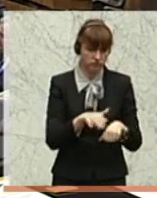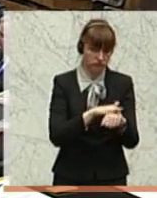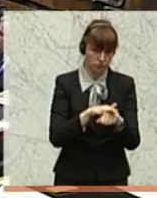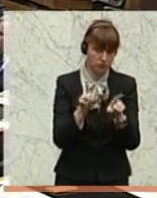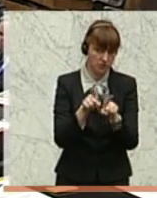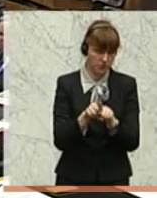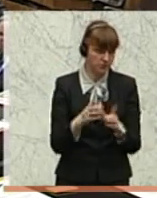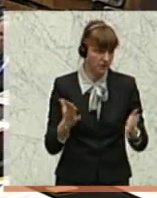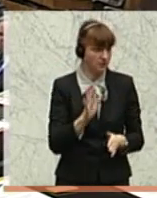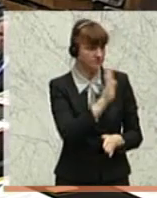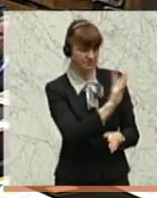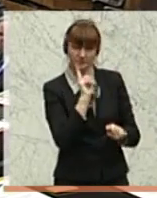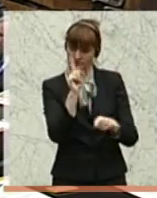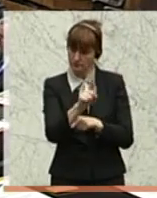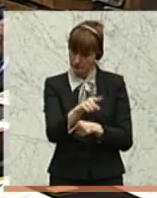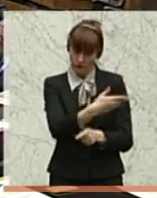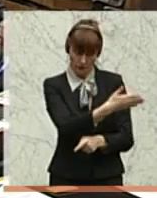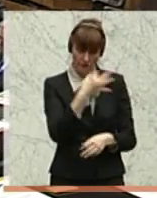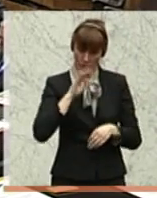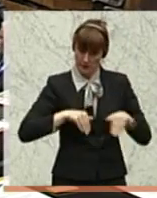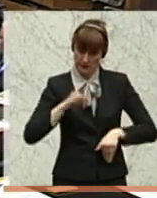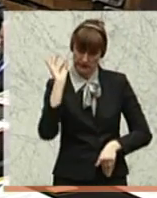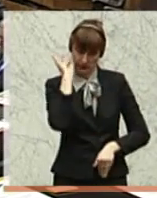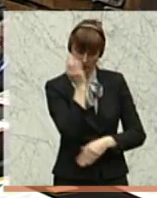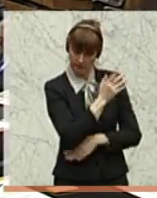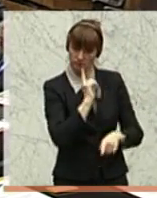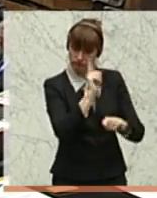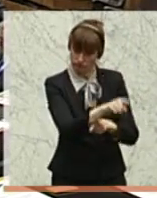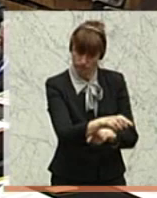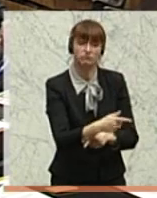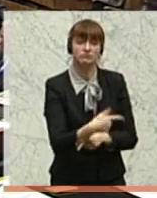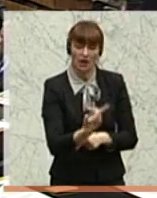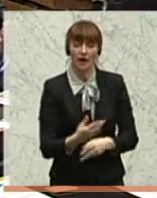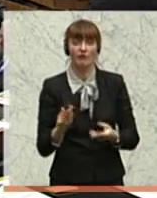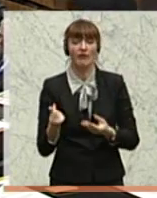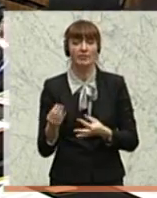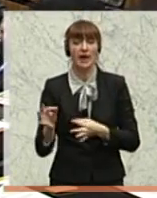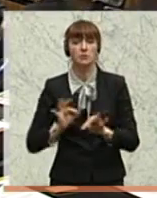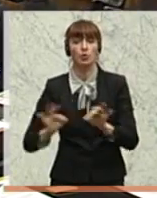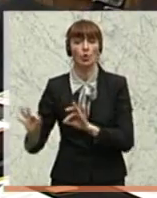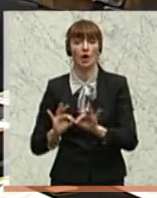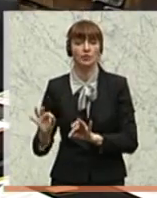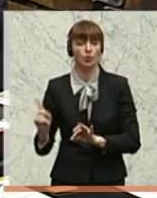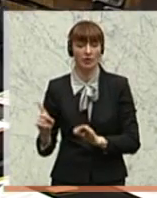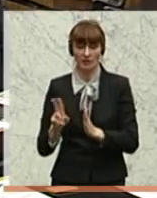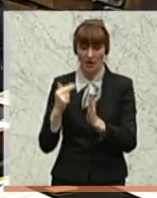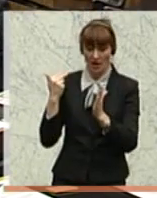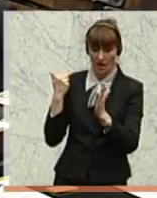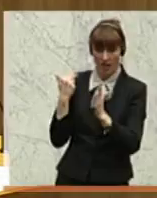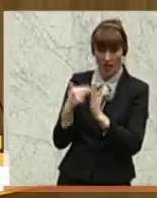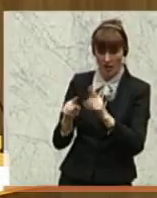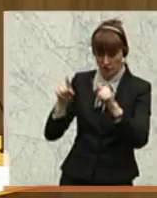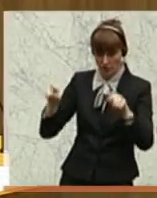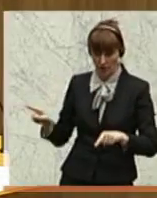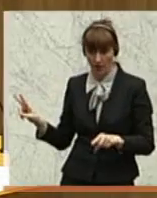Auftrag, Frau Ministerin, hat die Finanzprokuratur auf das Klagsschreiben geantwortet.